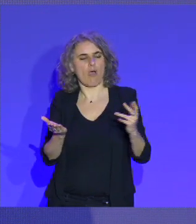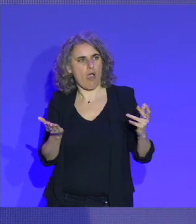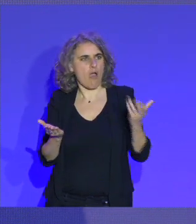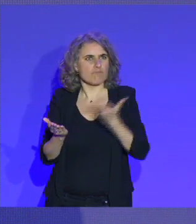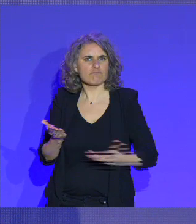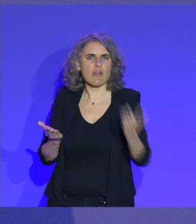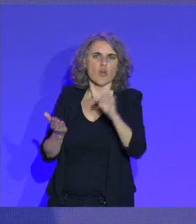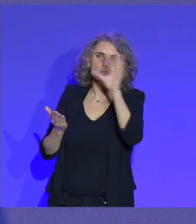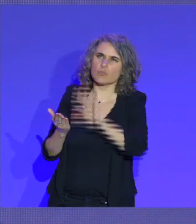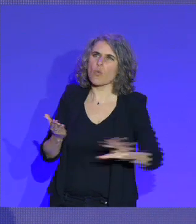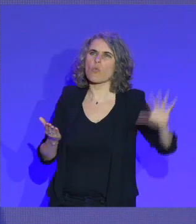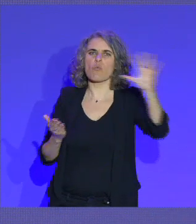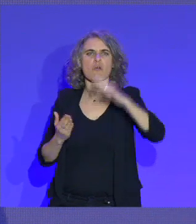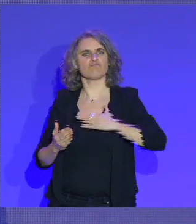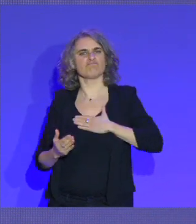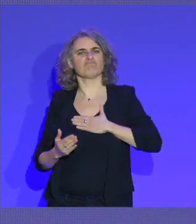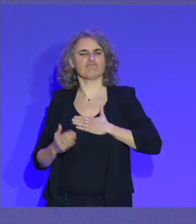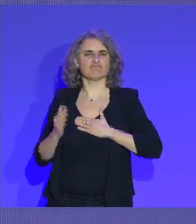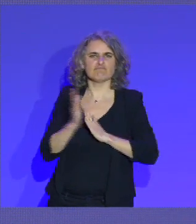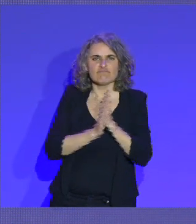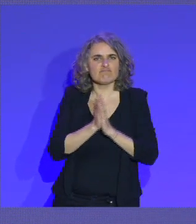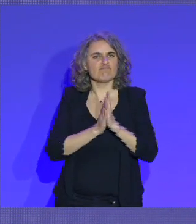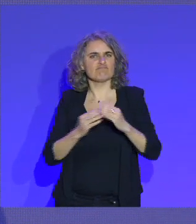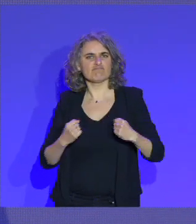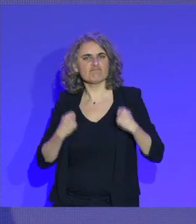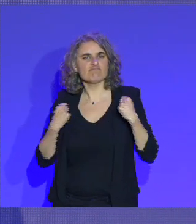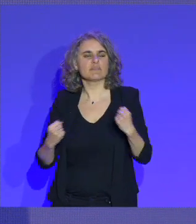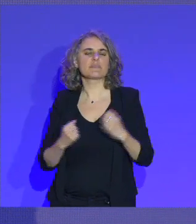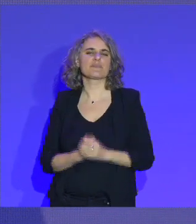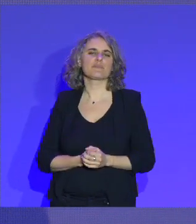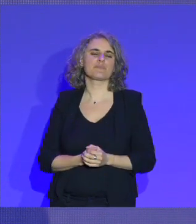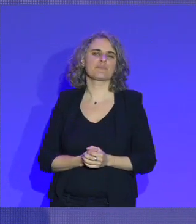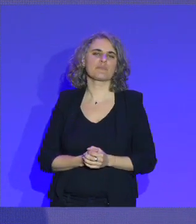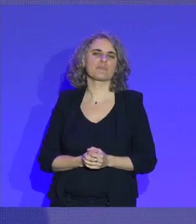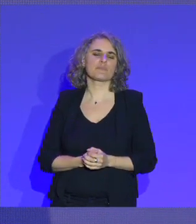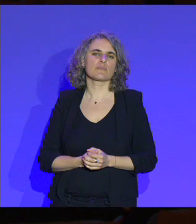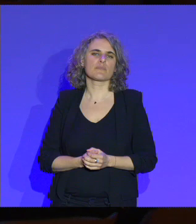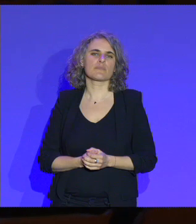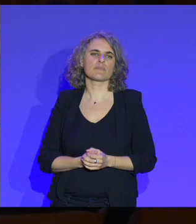'ensemble de la France. Et donc, effectivement, quand vous proposez